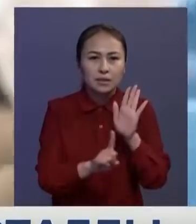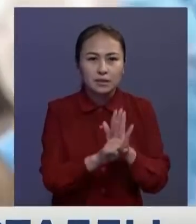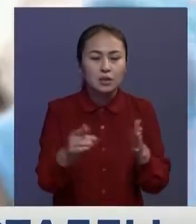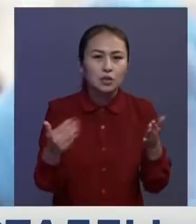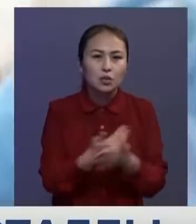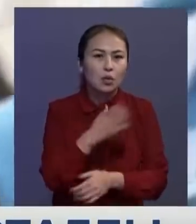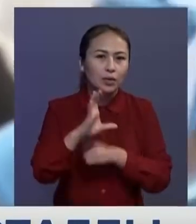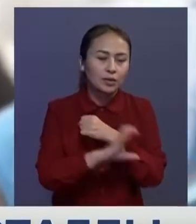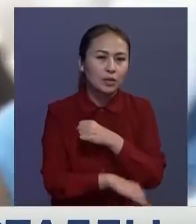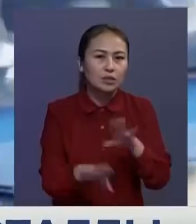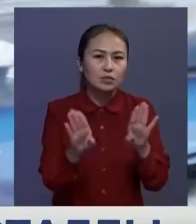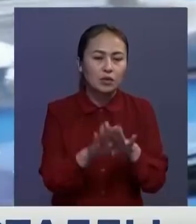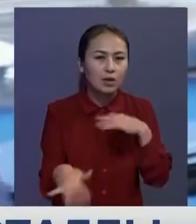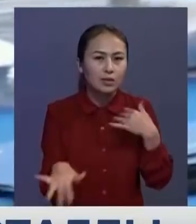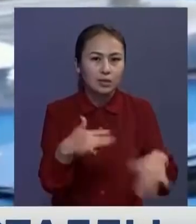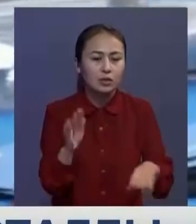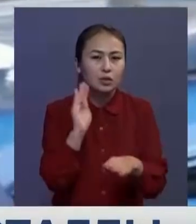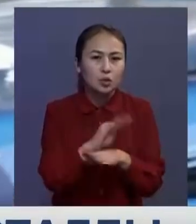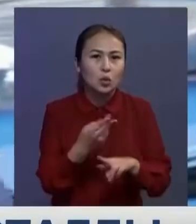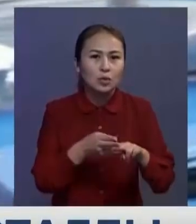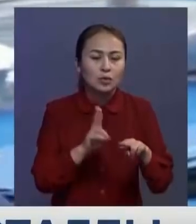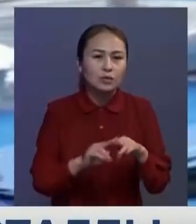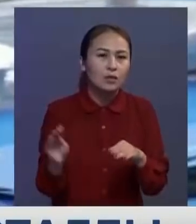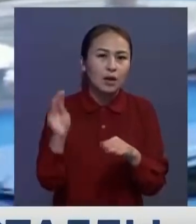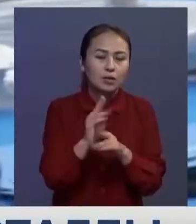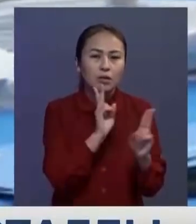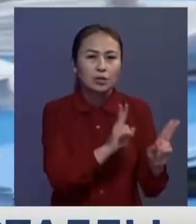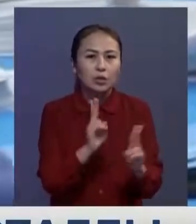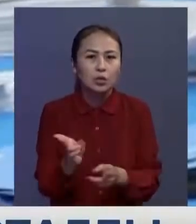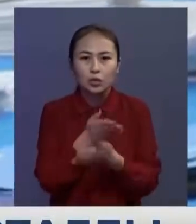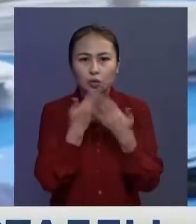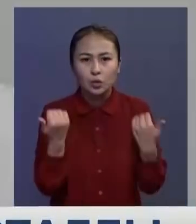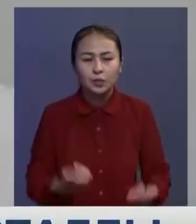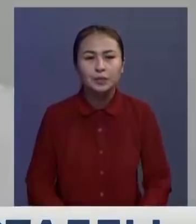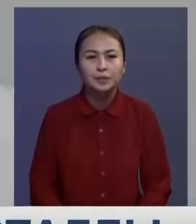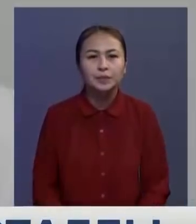сонғы нәтиже, істің шала болмаған абзал, асы ғудың реті жоқ дейті мамандар.